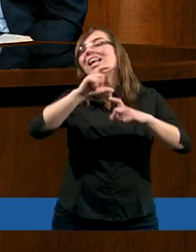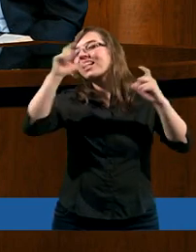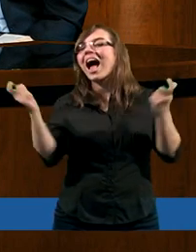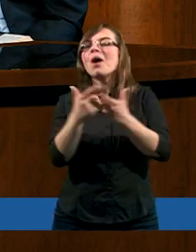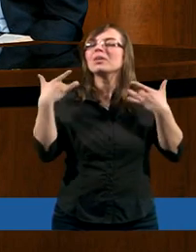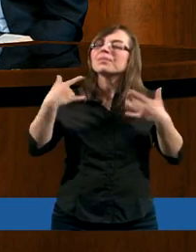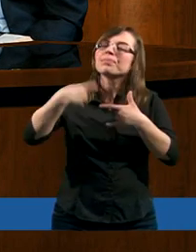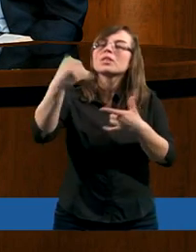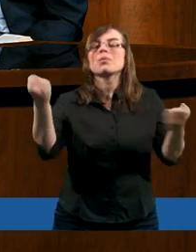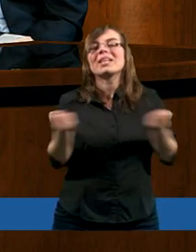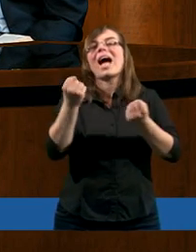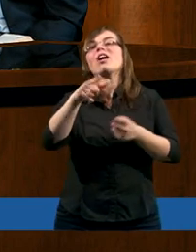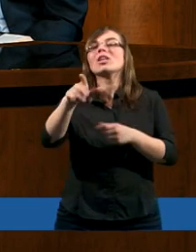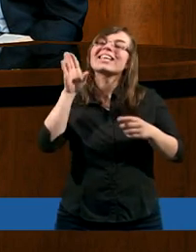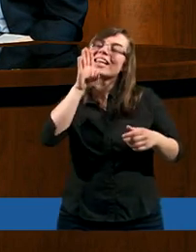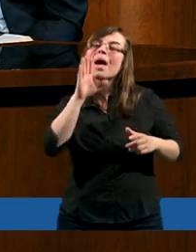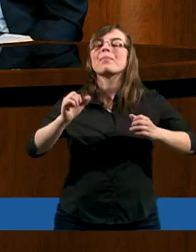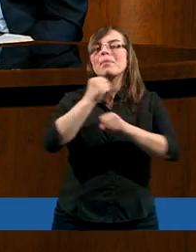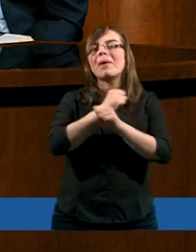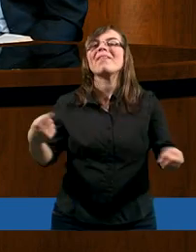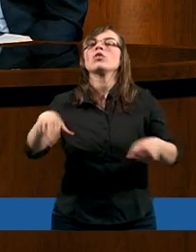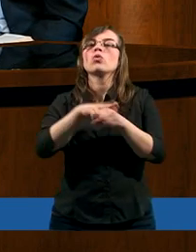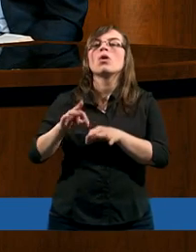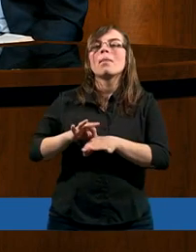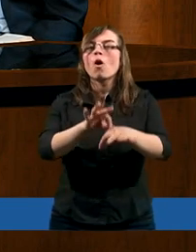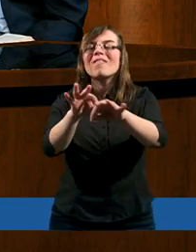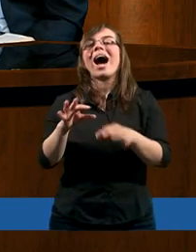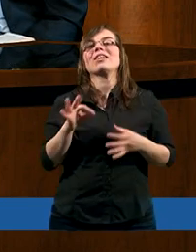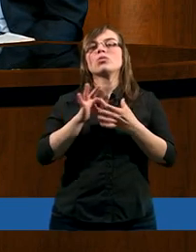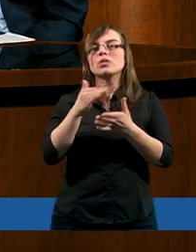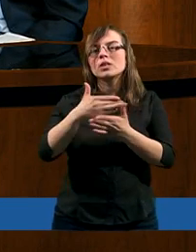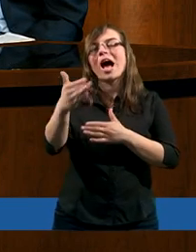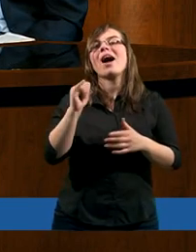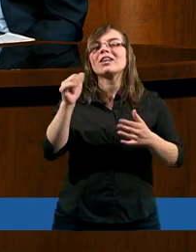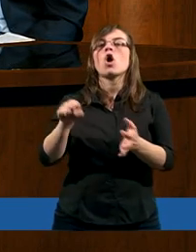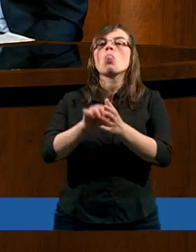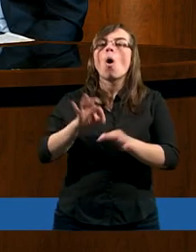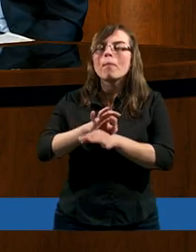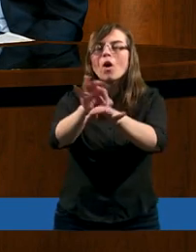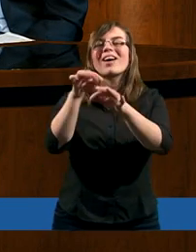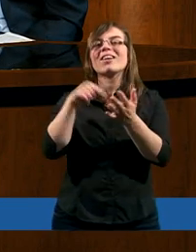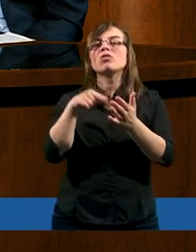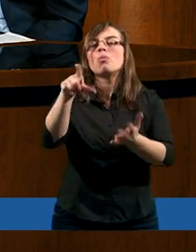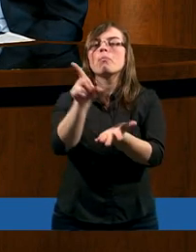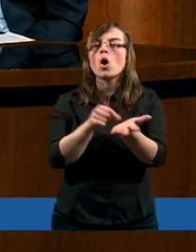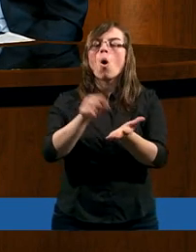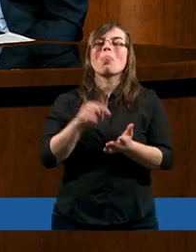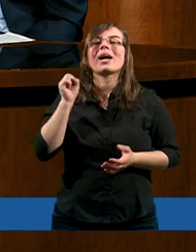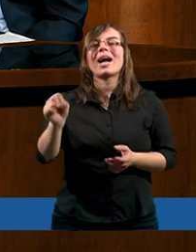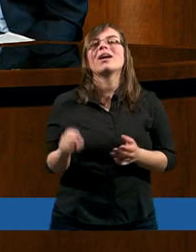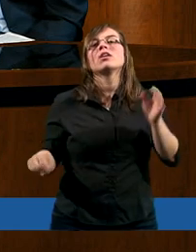Czy to nie jest cudowne, że ten sam Zbawiciel, który prowadził szczek i doprowadził Piotra,